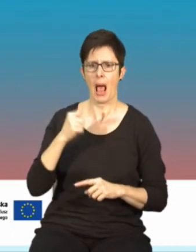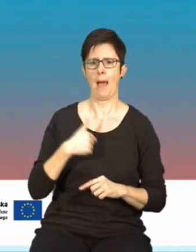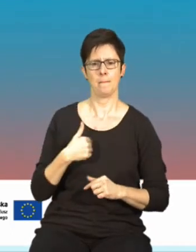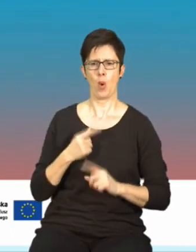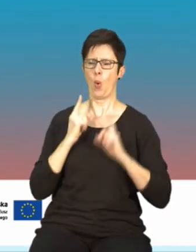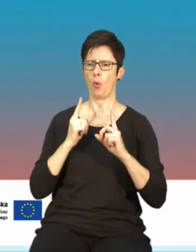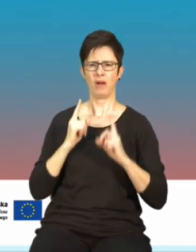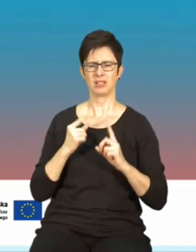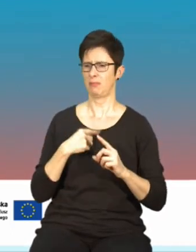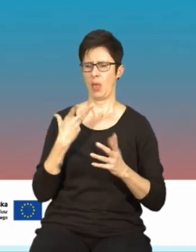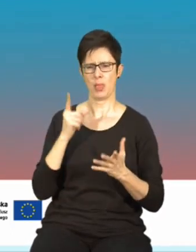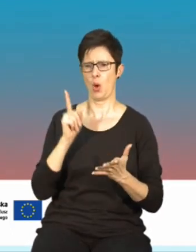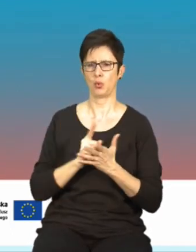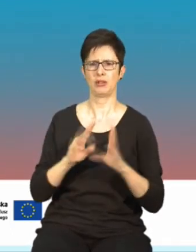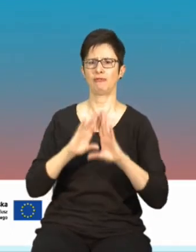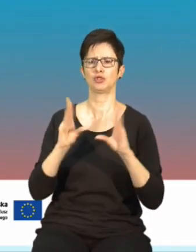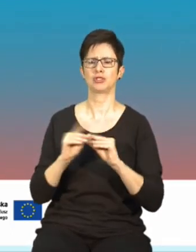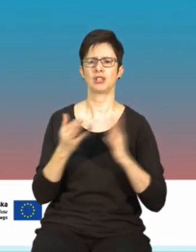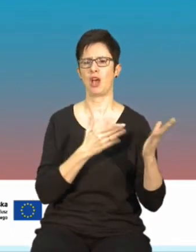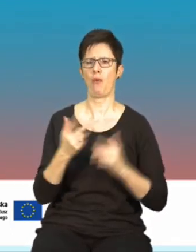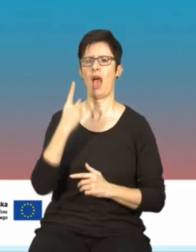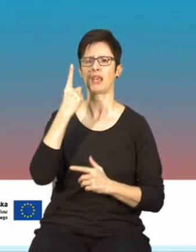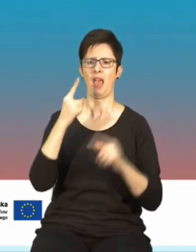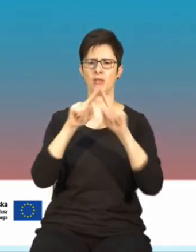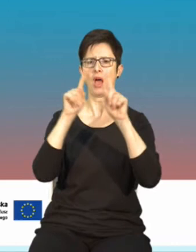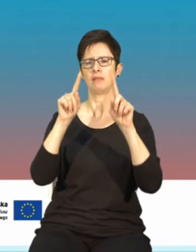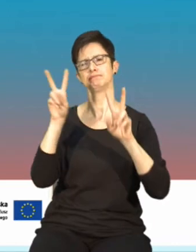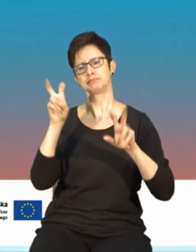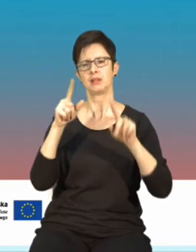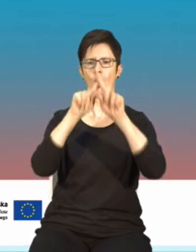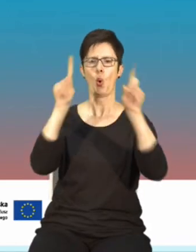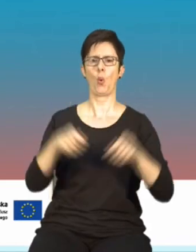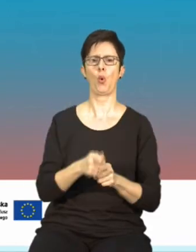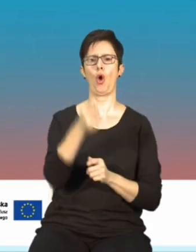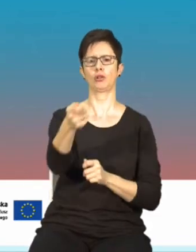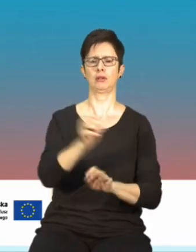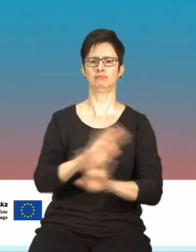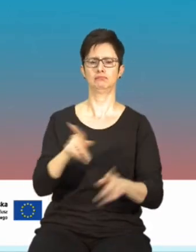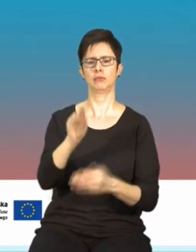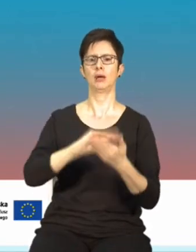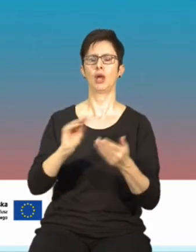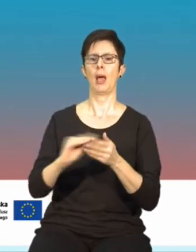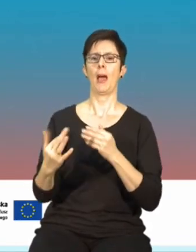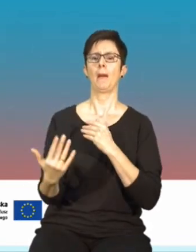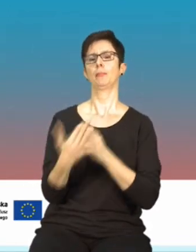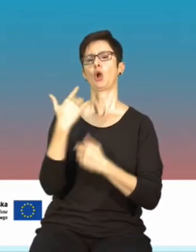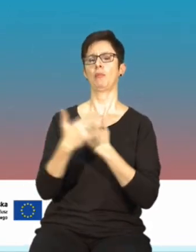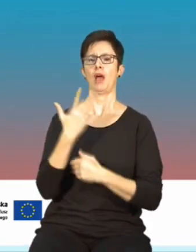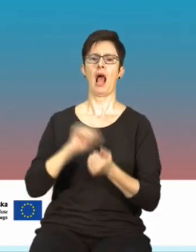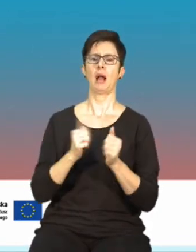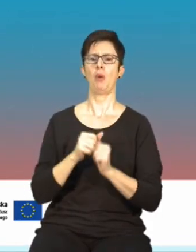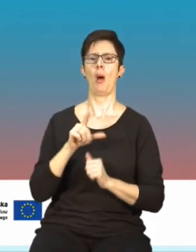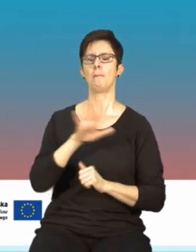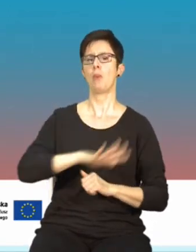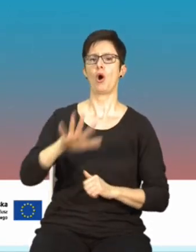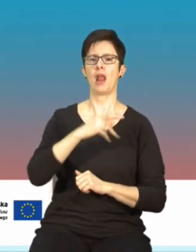wszystkiego załatwić, mówiąc kolokwialnie, jedną ulotką, na której będzie napisane, że promieniowanie, czy przepraszam, pola